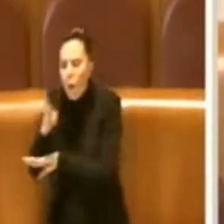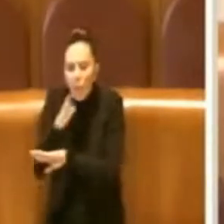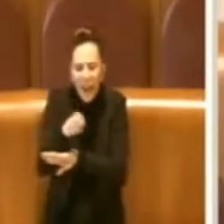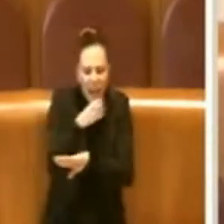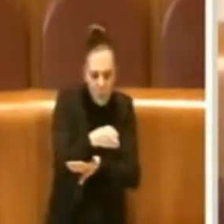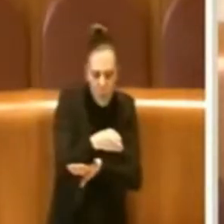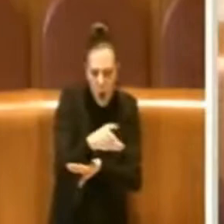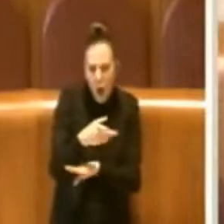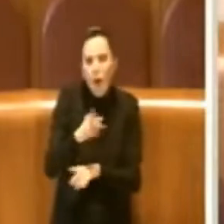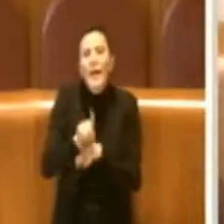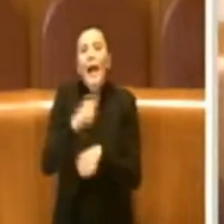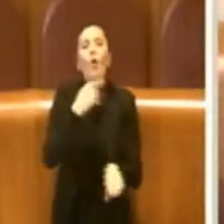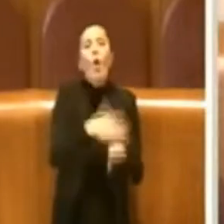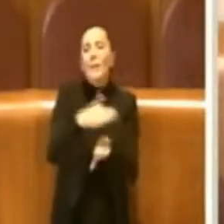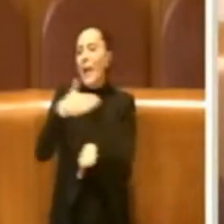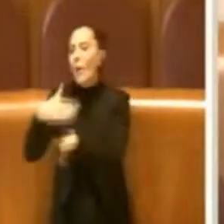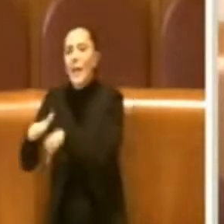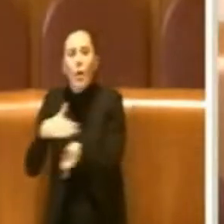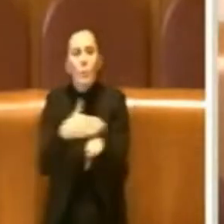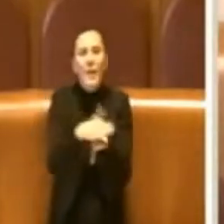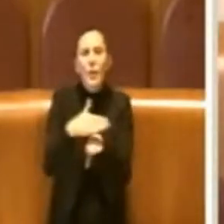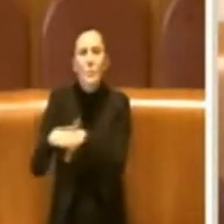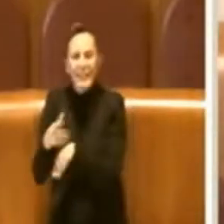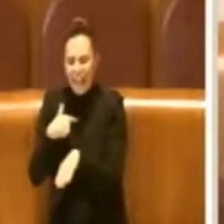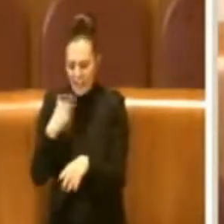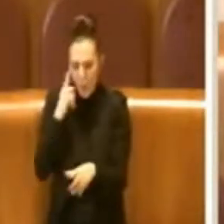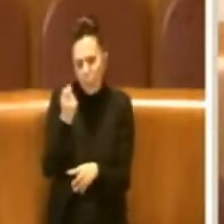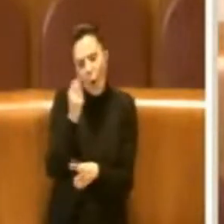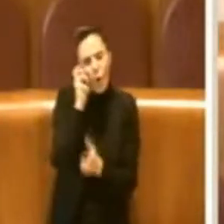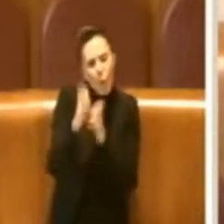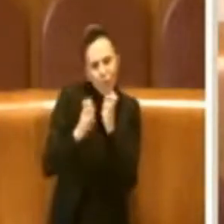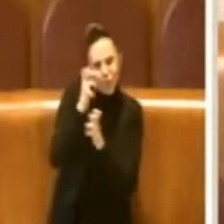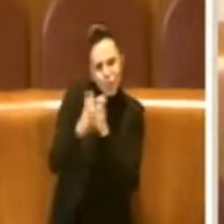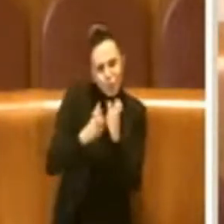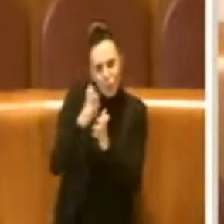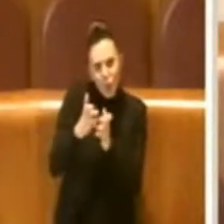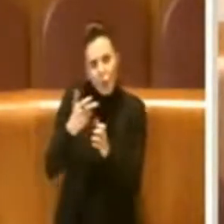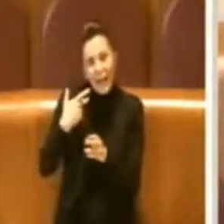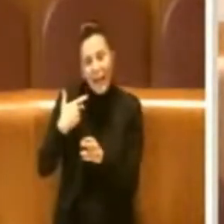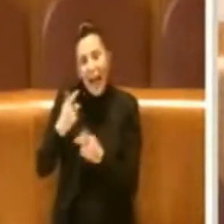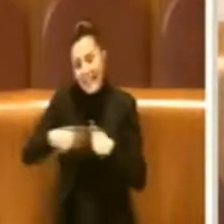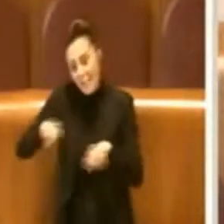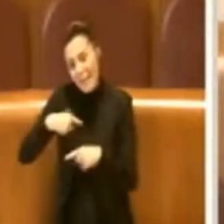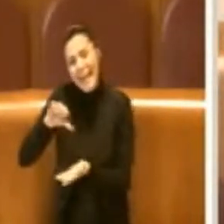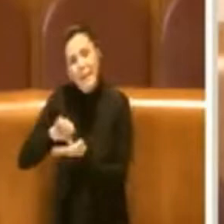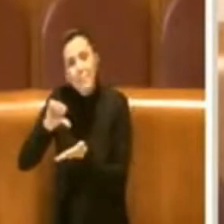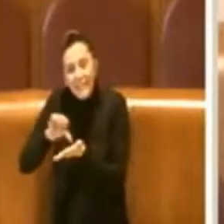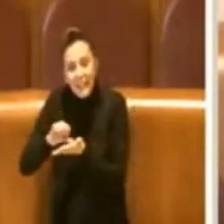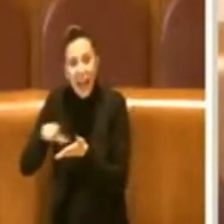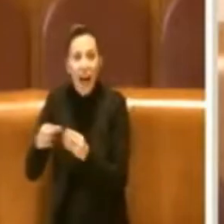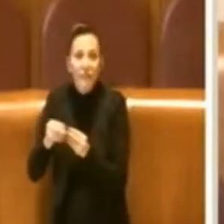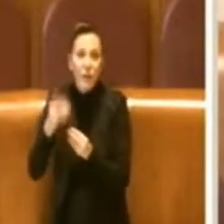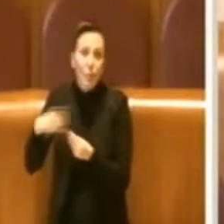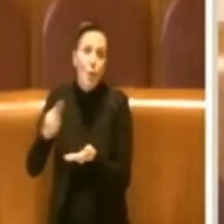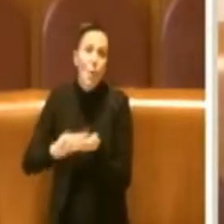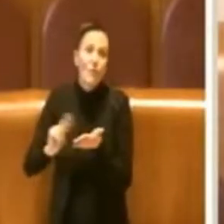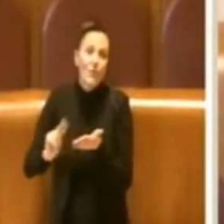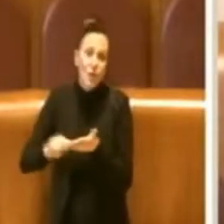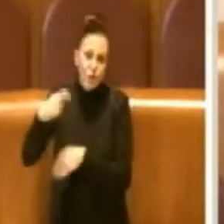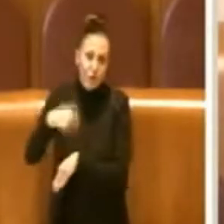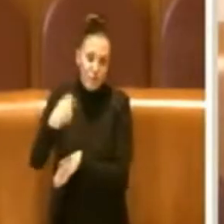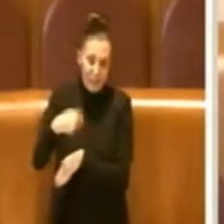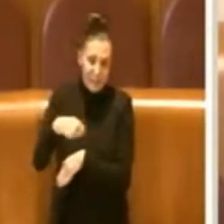confusione tra le competenze, perché poi l'Assemblea Capitolina ha un altro ruolo. ha fatto anche tanto l'ufficio di Presidenza su questo